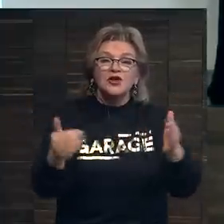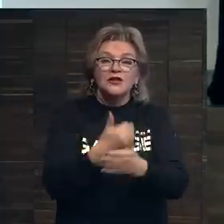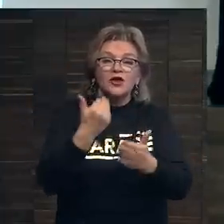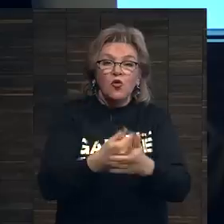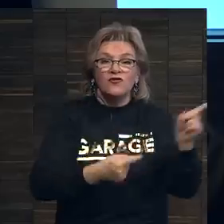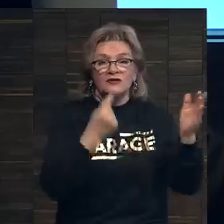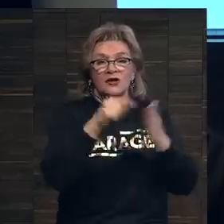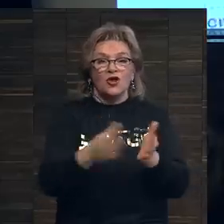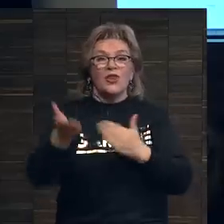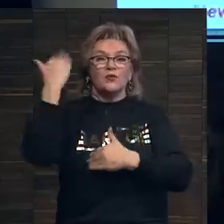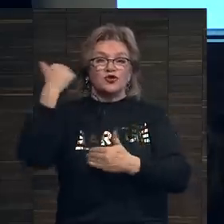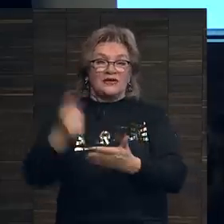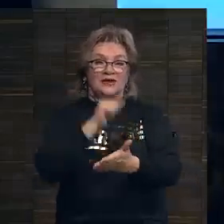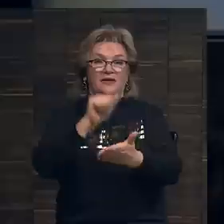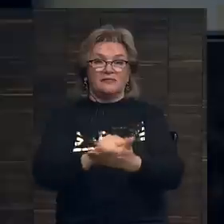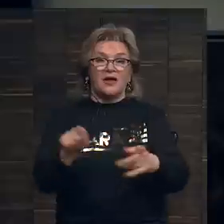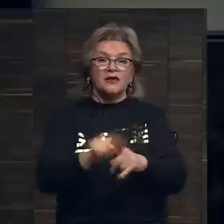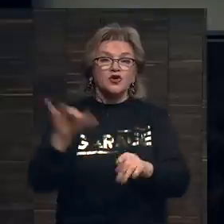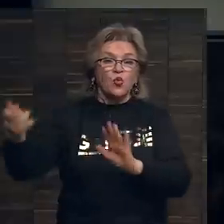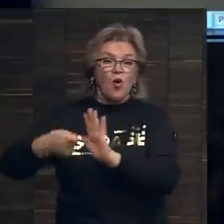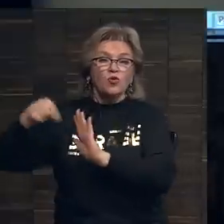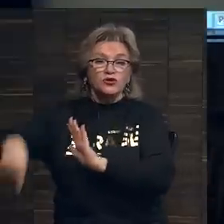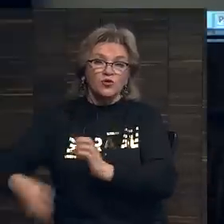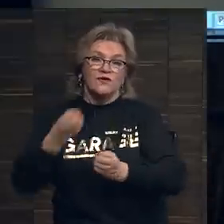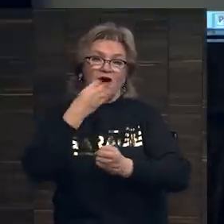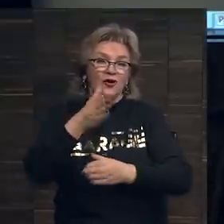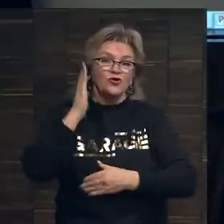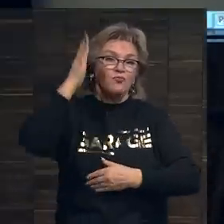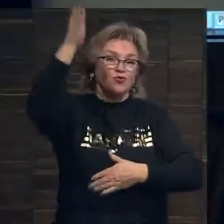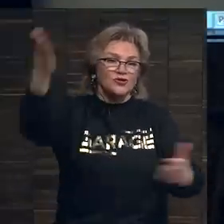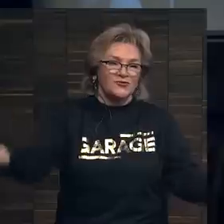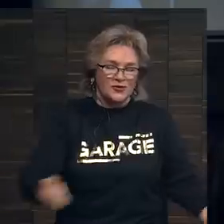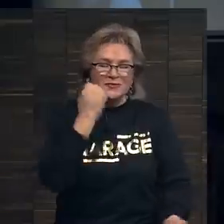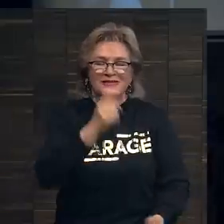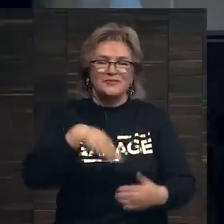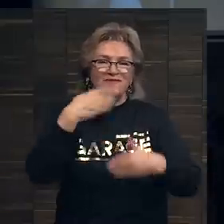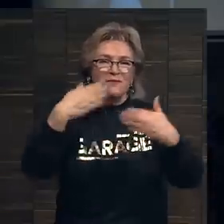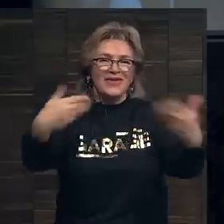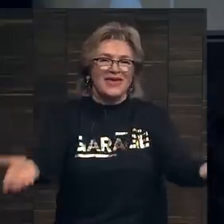новости. Они поступили только на прошлой неделе. Так что у аукционов хорошее будущее. Спасибо за внимание.